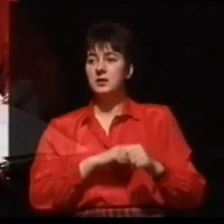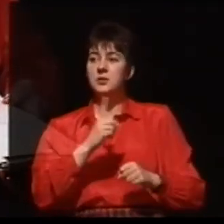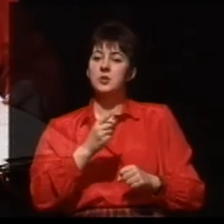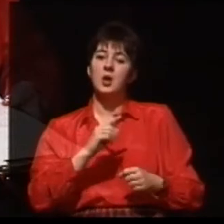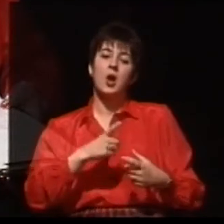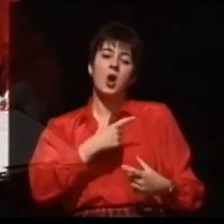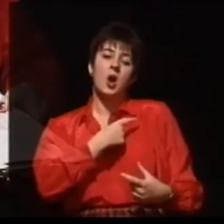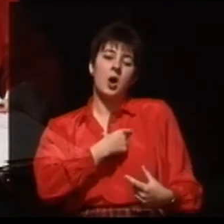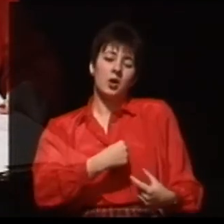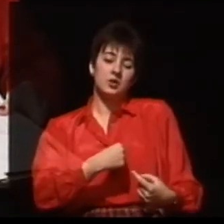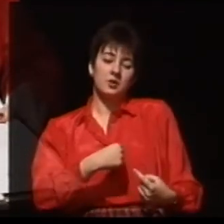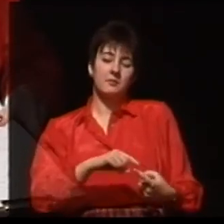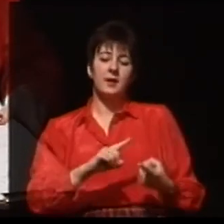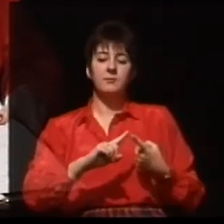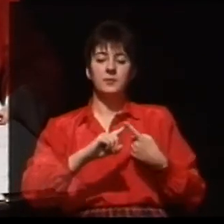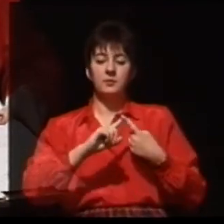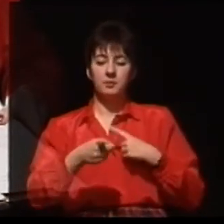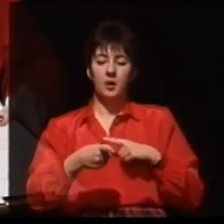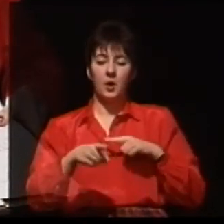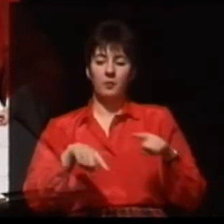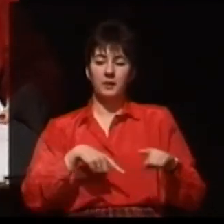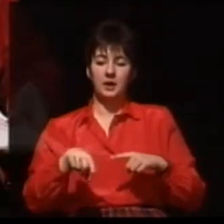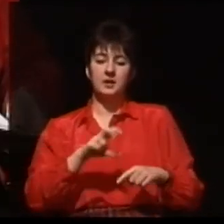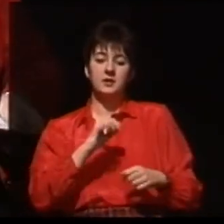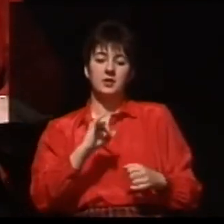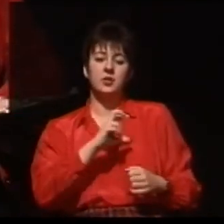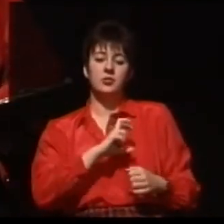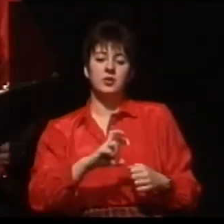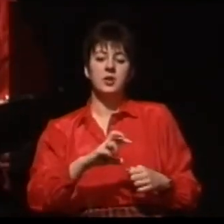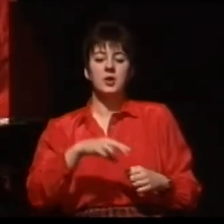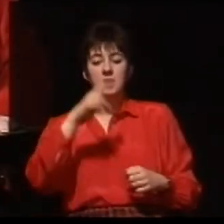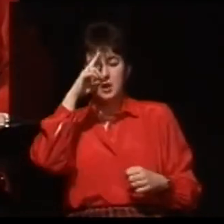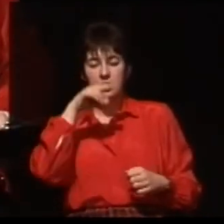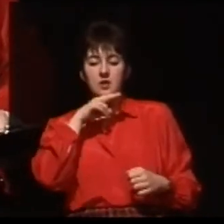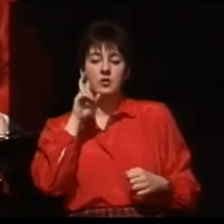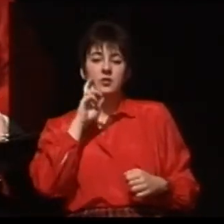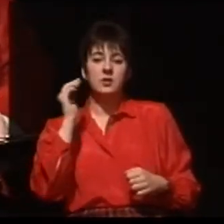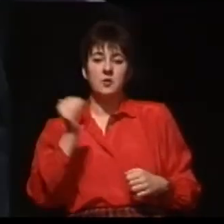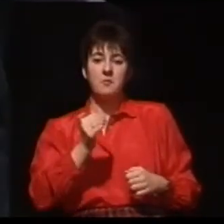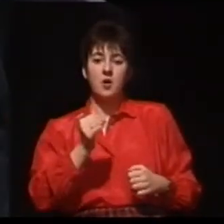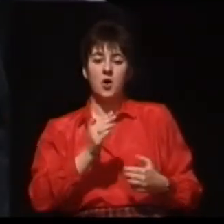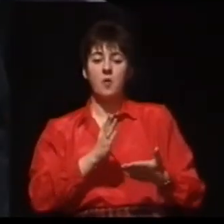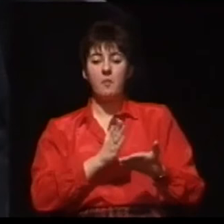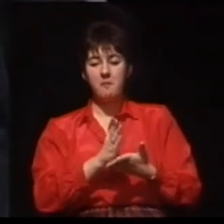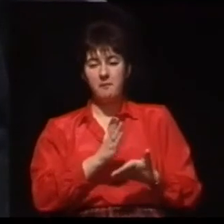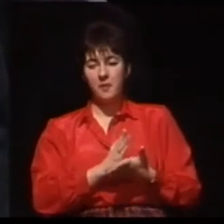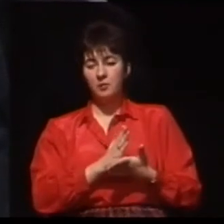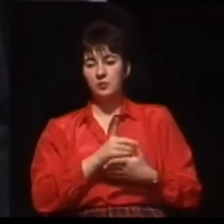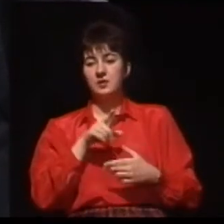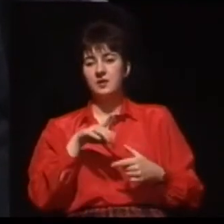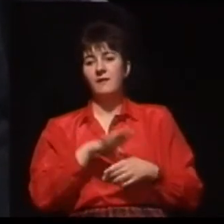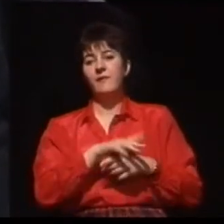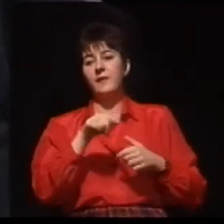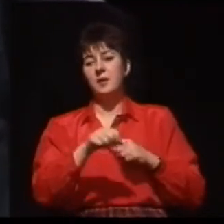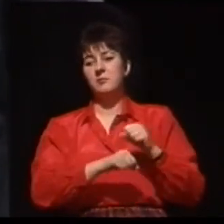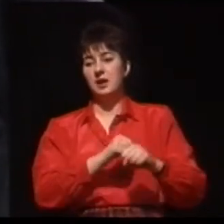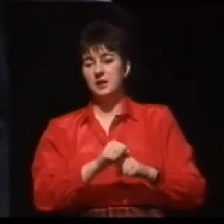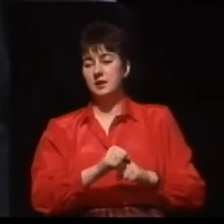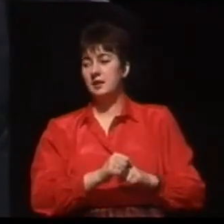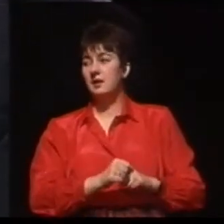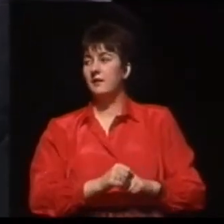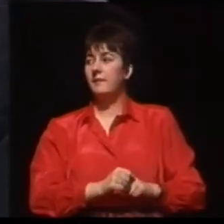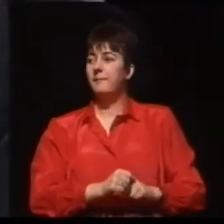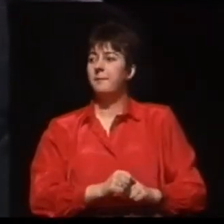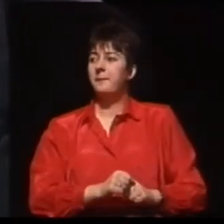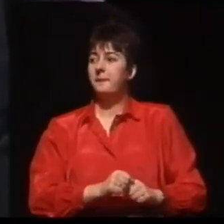odegrać jakąś ważną rolę? Tak, oczywiście. Poszczególnie członkowie zespołu są przygotowani do prowadzenia części tego